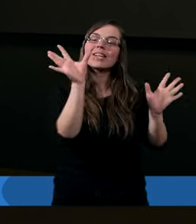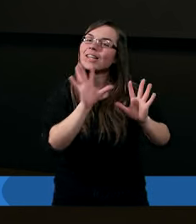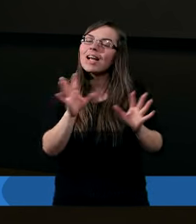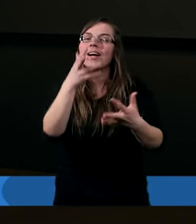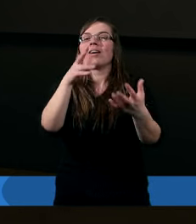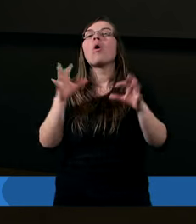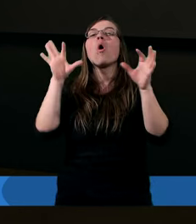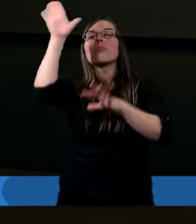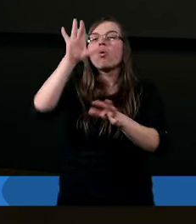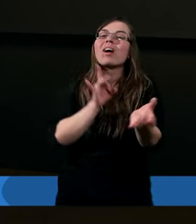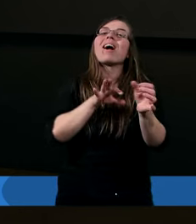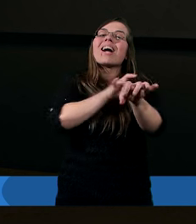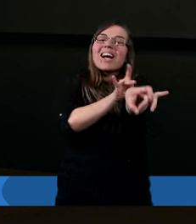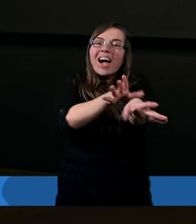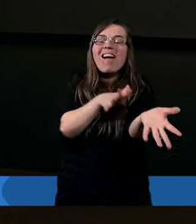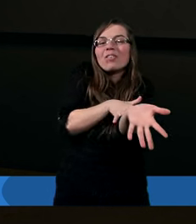Przelał swoją krew.